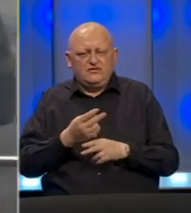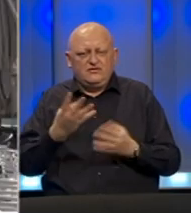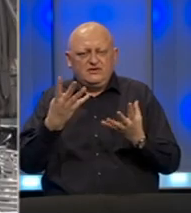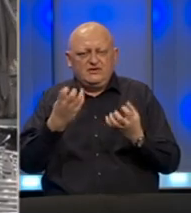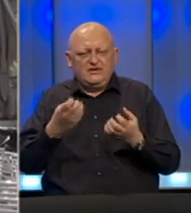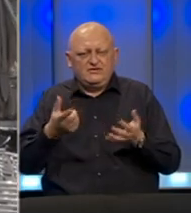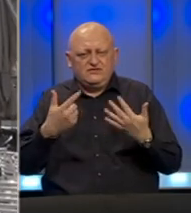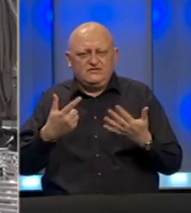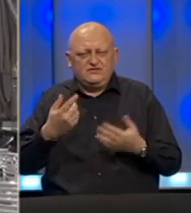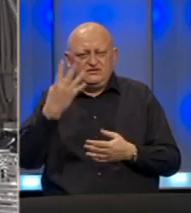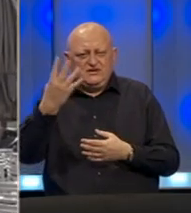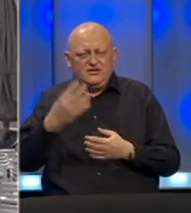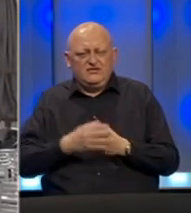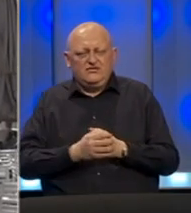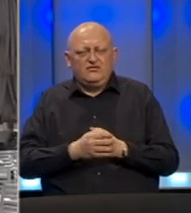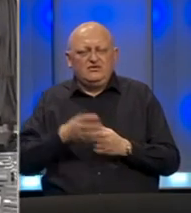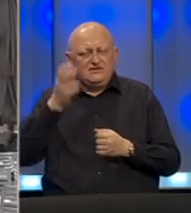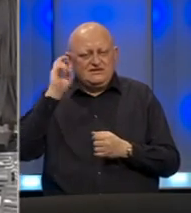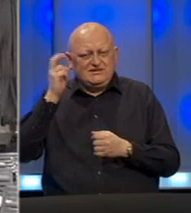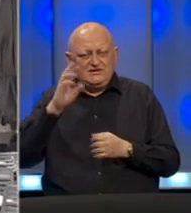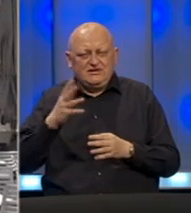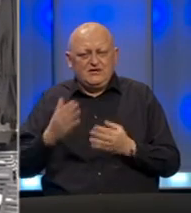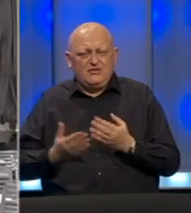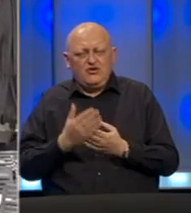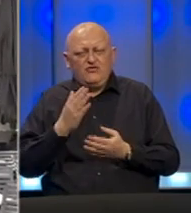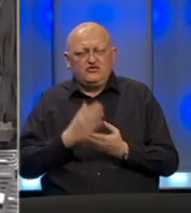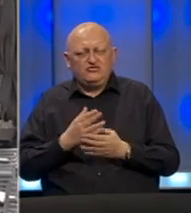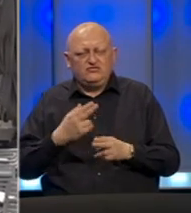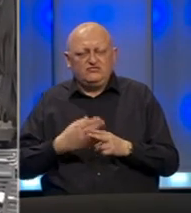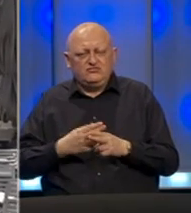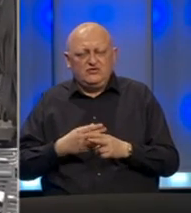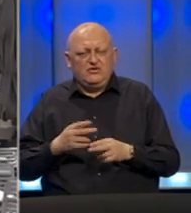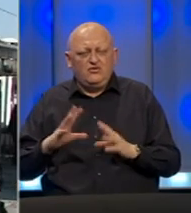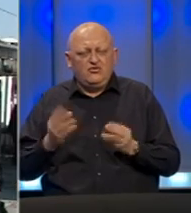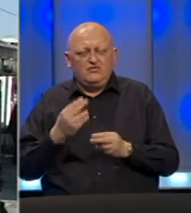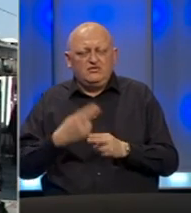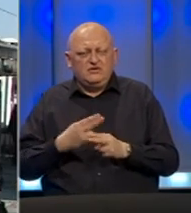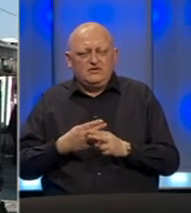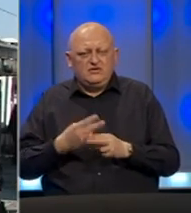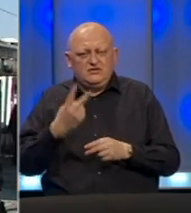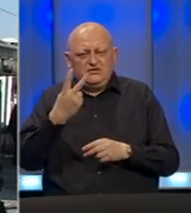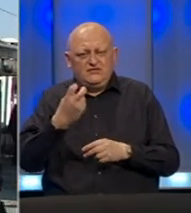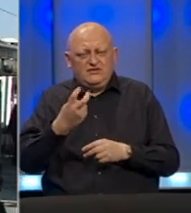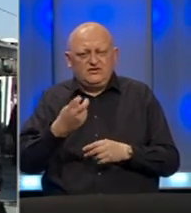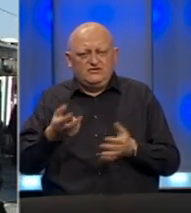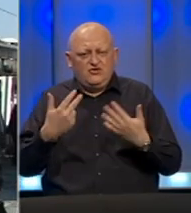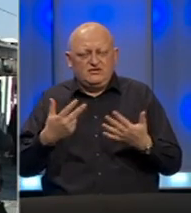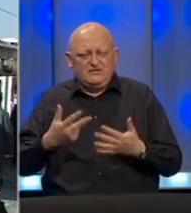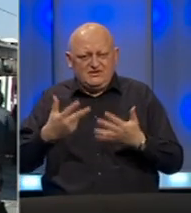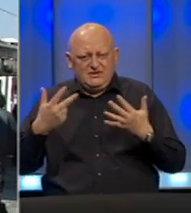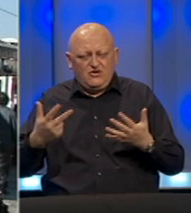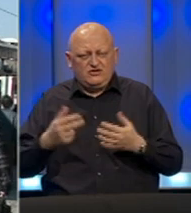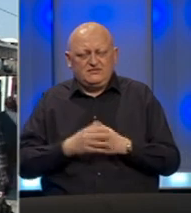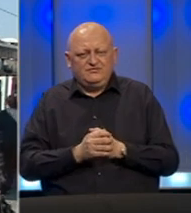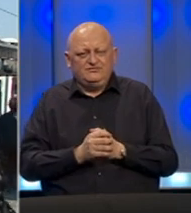974. U Crnoj Gori nema novih slučajeva zaraze. Ukupan broj oboljelih je 288.